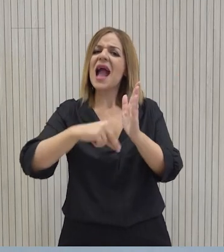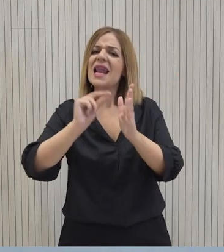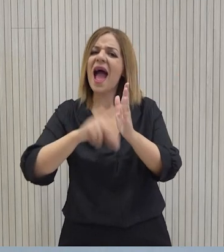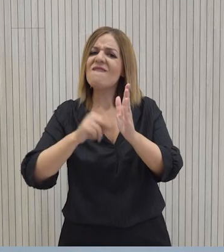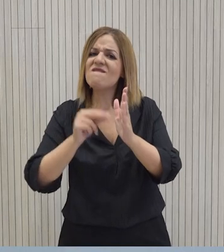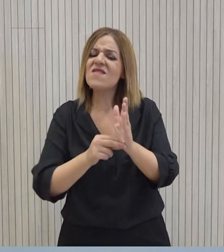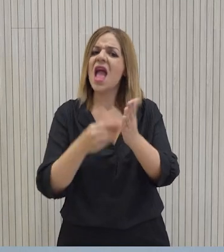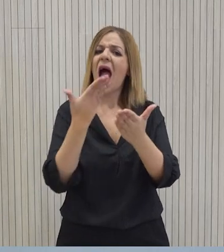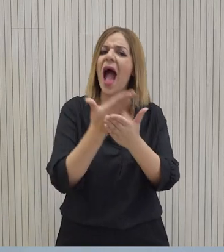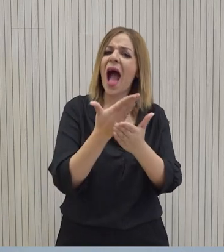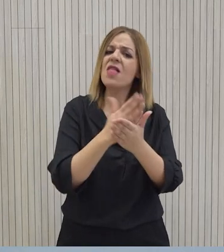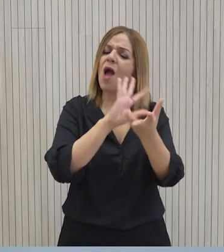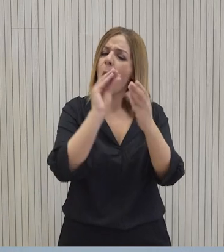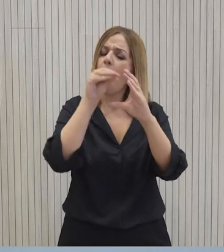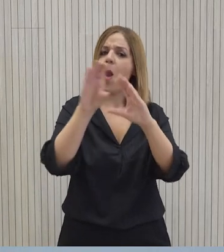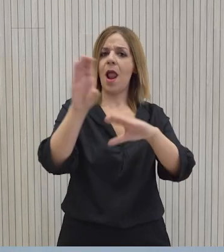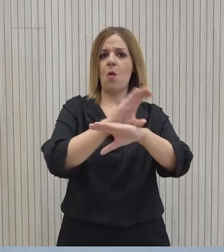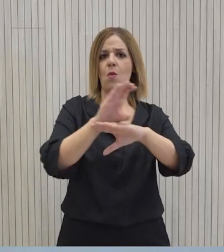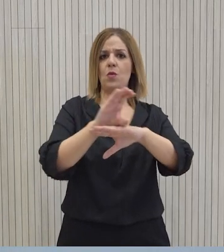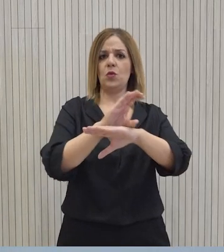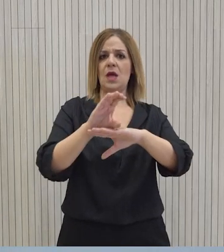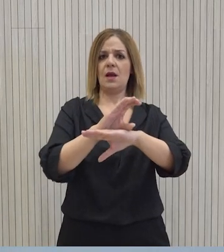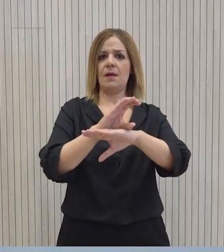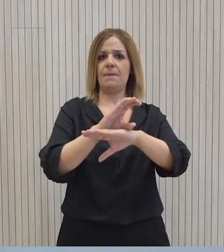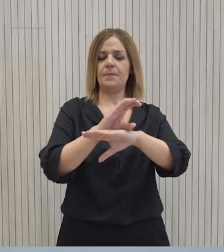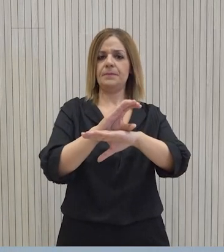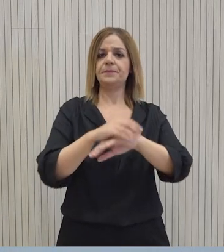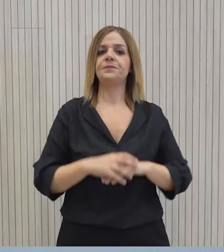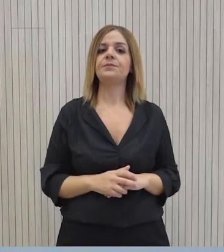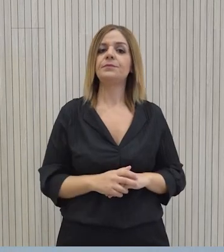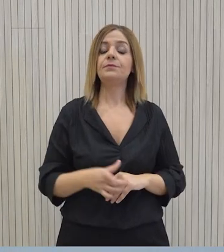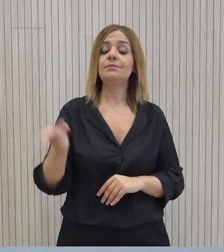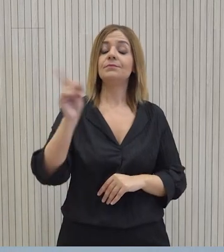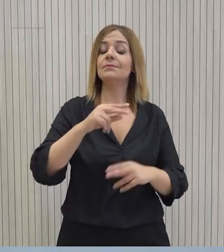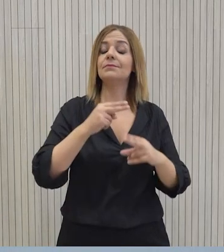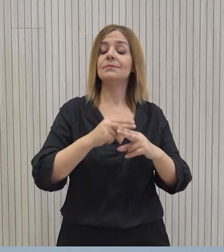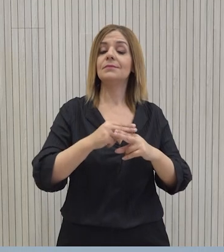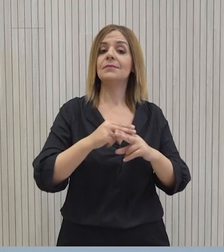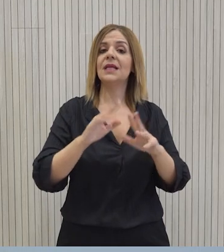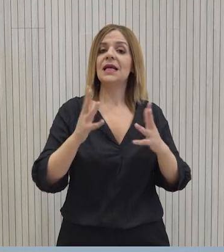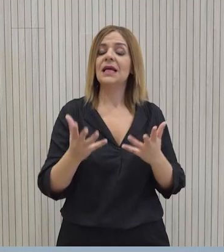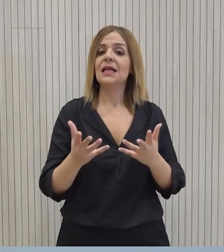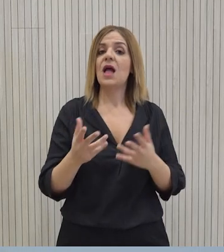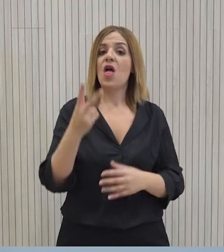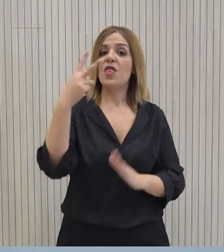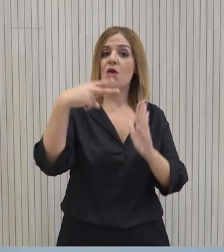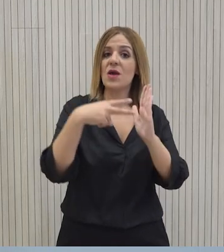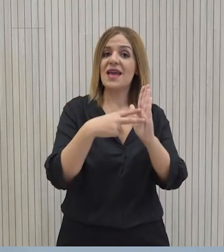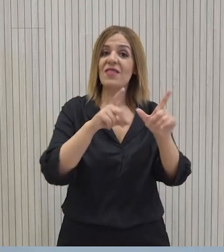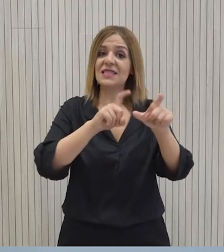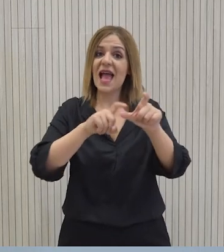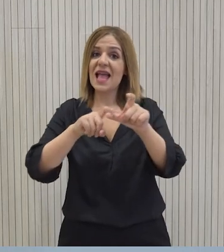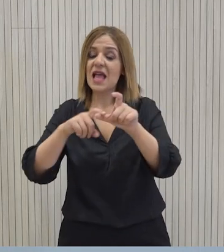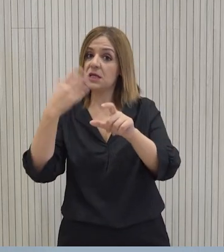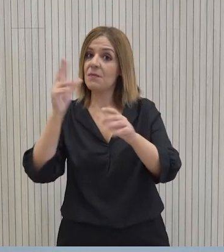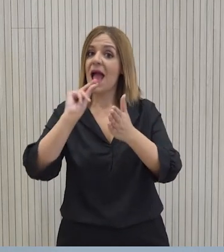των απαιτούμενων αδειών για έργα ανανεώσιμων πηγών ενέργειας. Επίσης, αξίζει να σημειωθεί ότι σχεδόν 2.000 εταιρείες έχουν